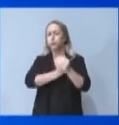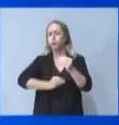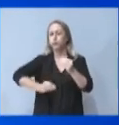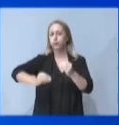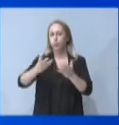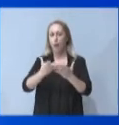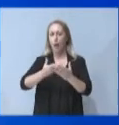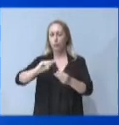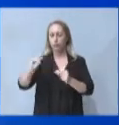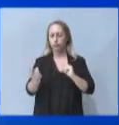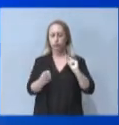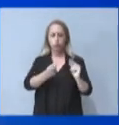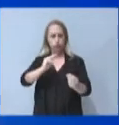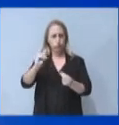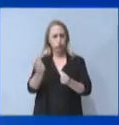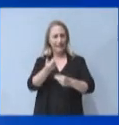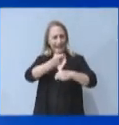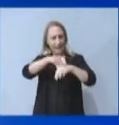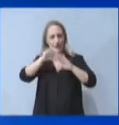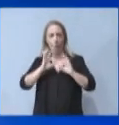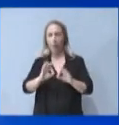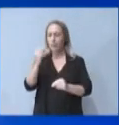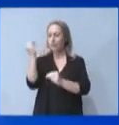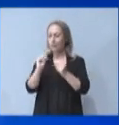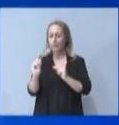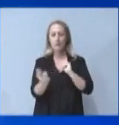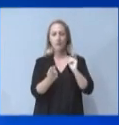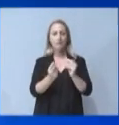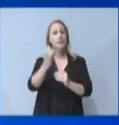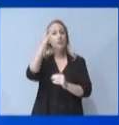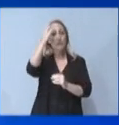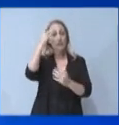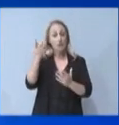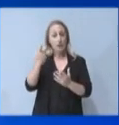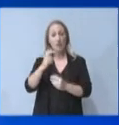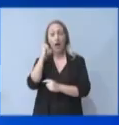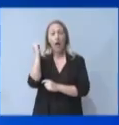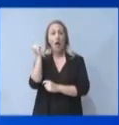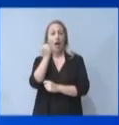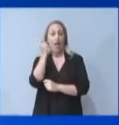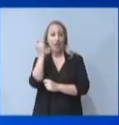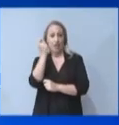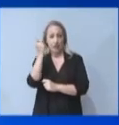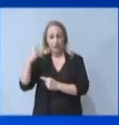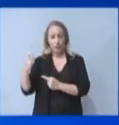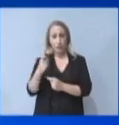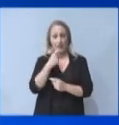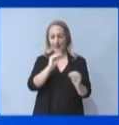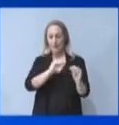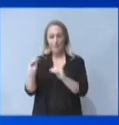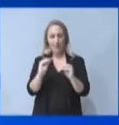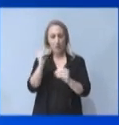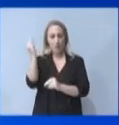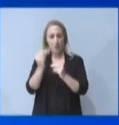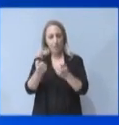πολλά ταυτόχρονα μέτωπα. Θυμηθείτε. Εθνικές προκλήσεις και μεταναστευτικό και μαζί η